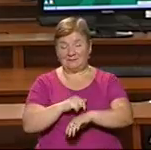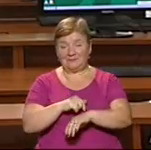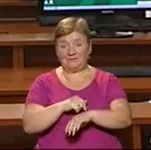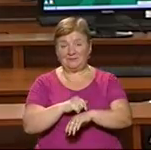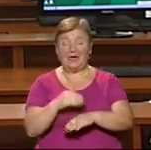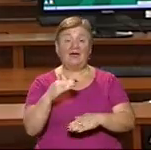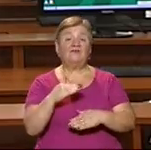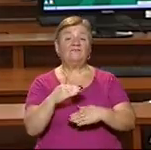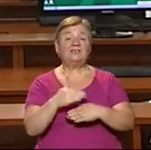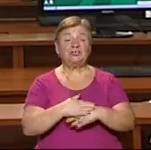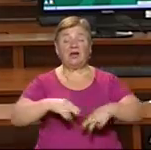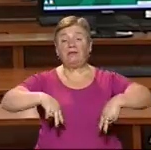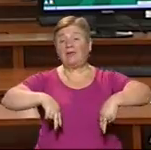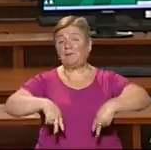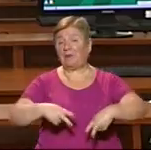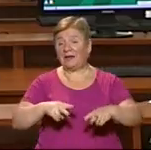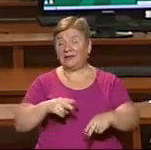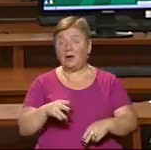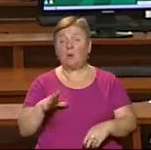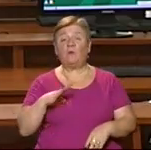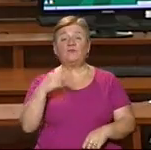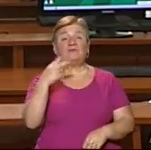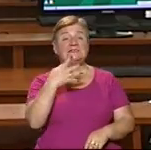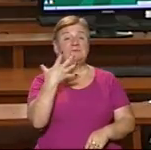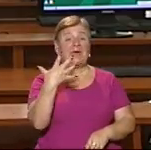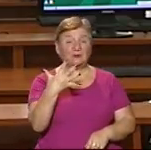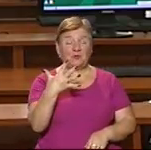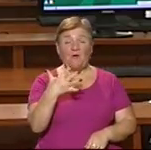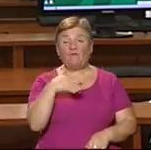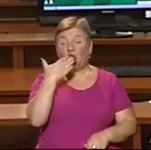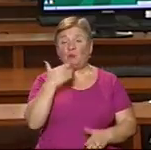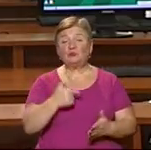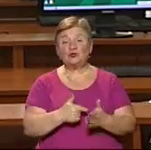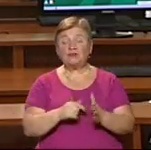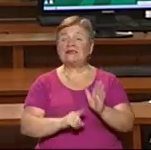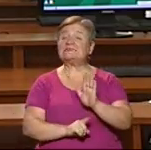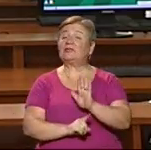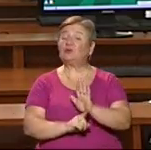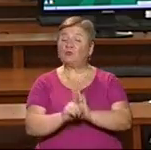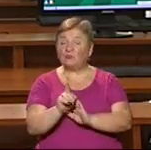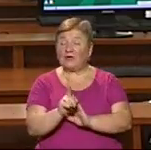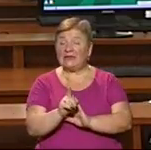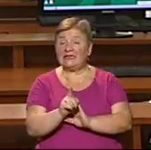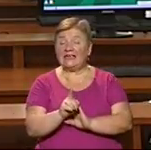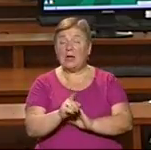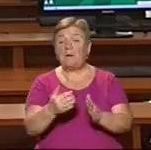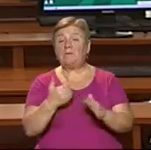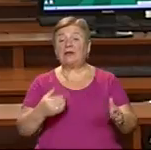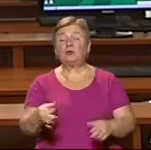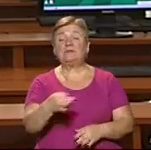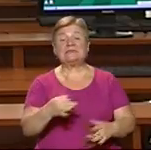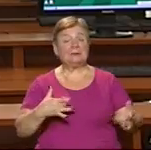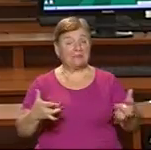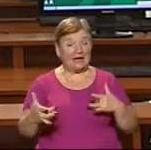Вечерній велозаїзд «Біксі Райт» відбувся 25 серпня в Ужгороді Стартували учасники з площі перед обласним драмтеатром,